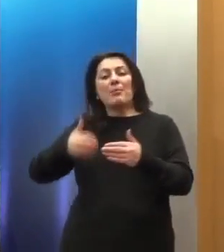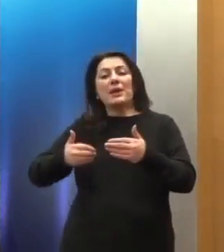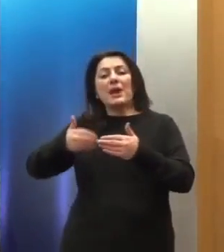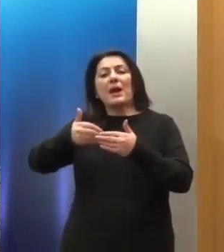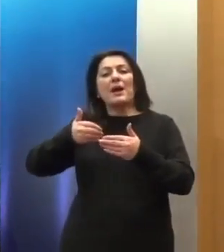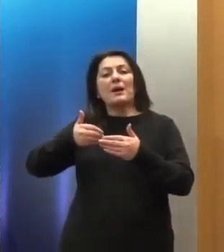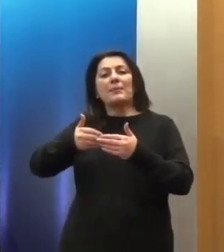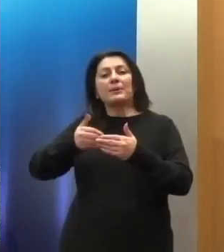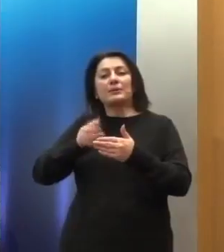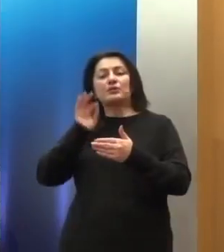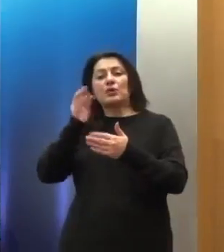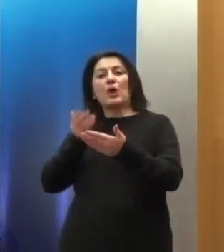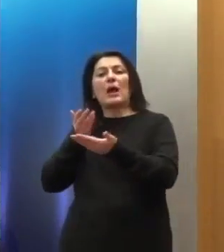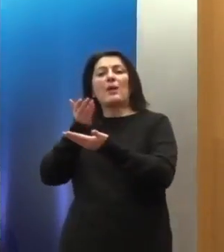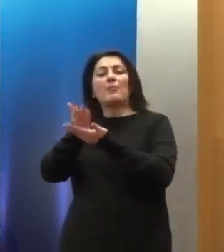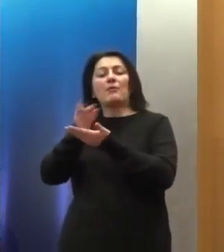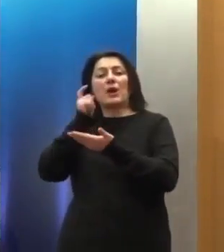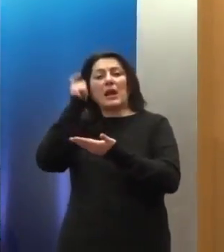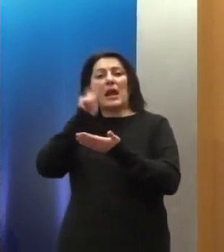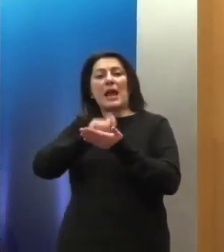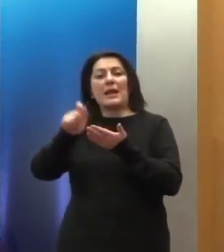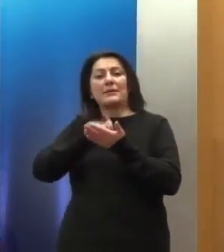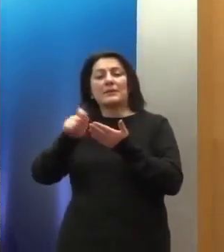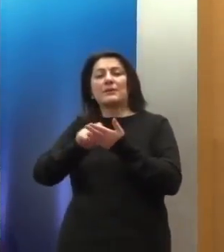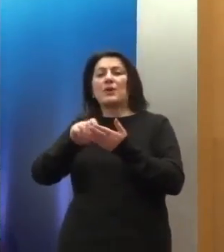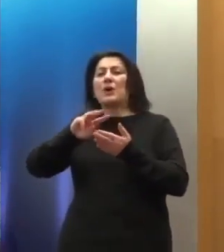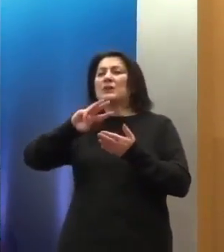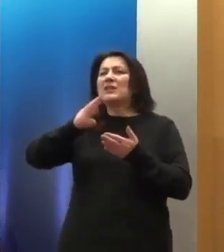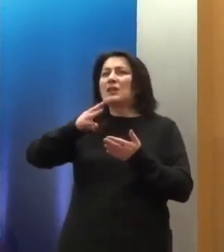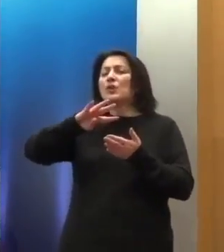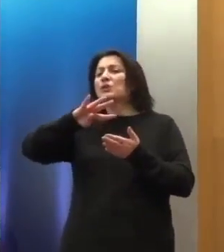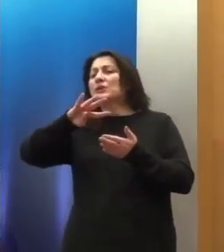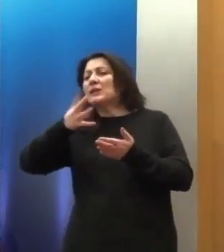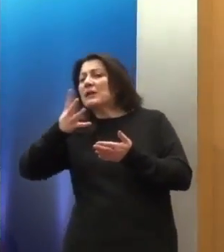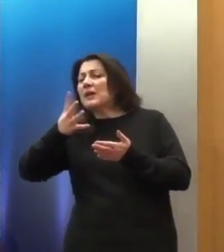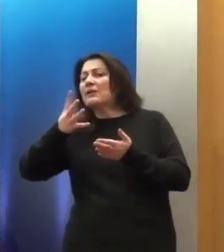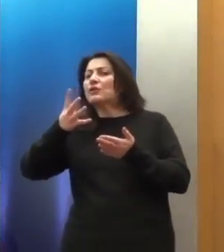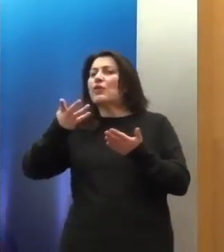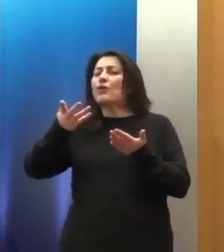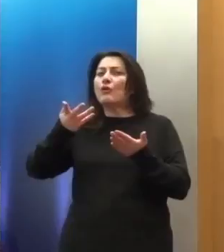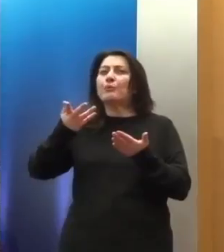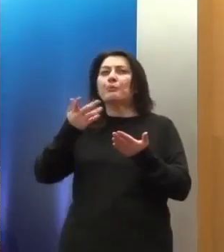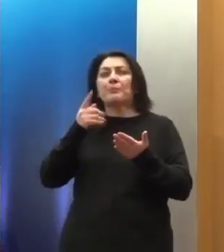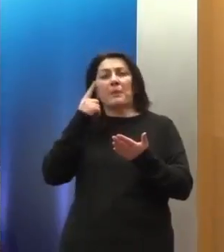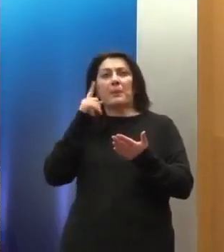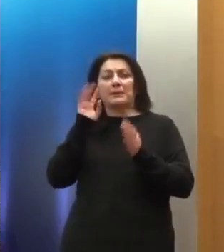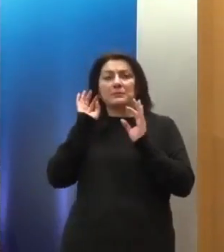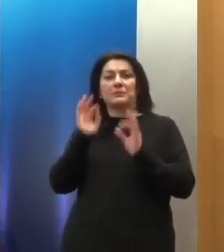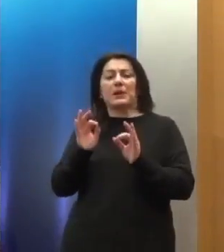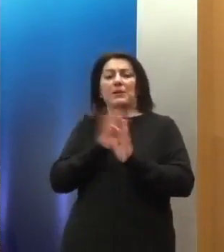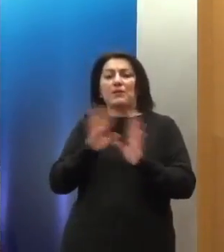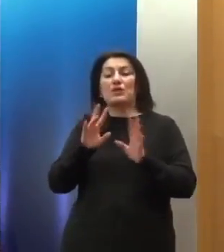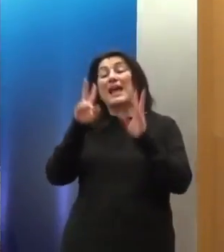την υποβολή της έκθεσης για τον τρίτο πλέον, τέταρτο ποιος θα είναι εξεταστικό